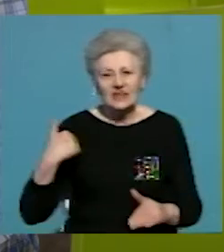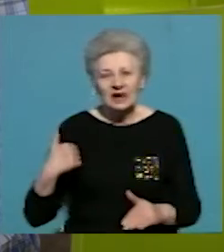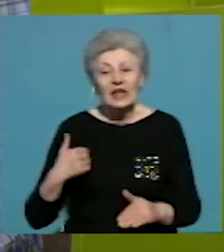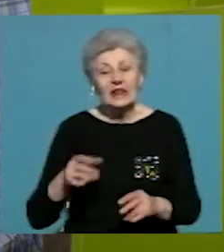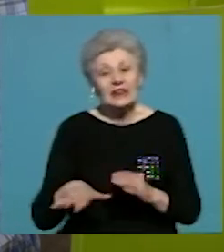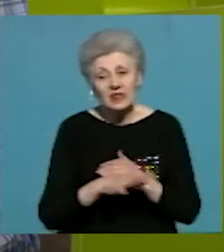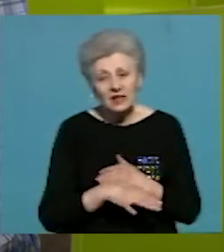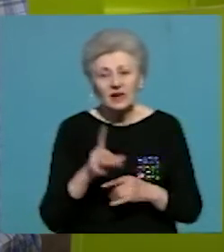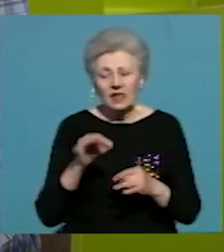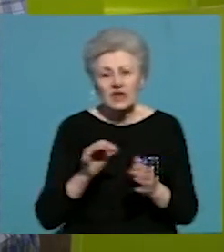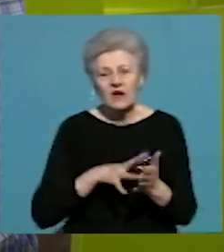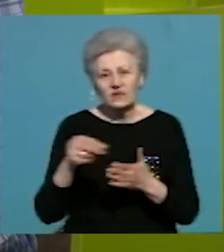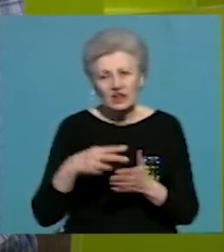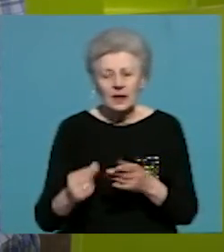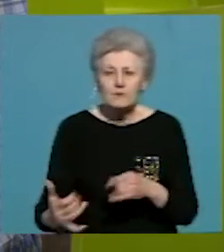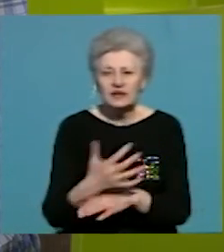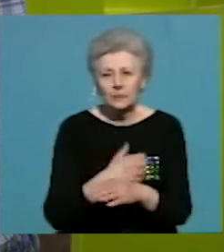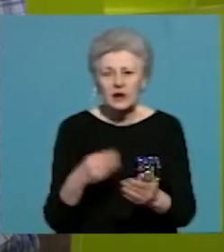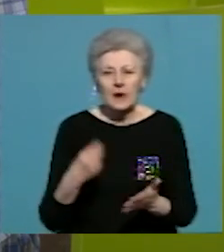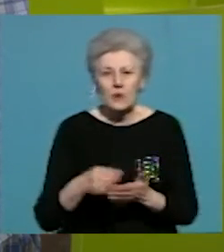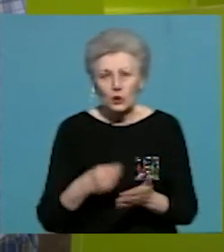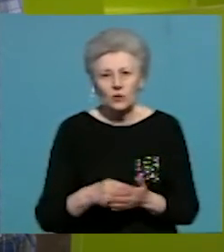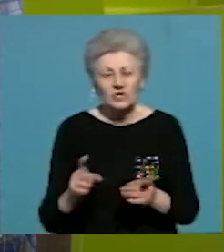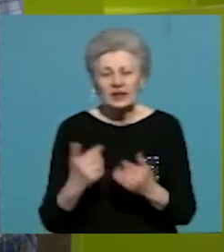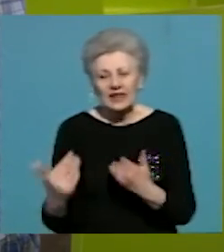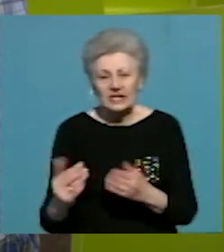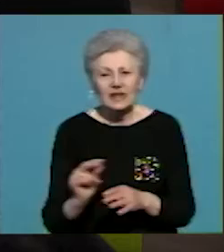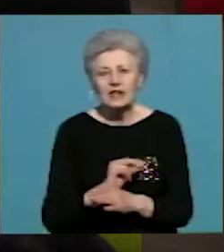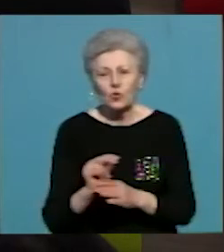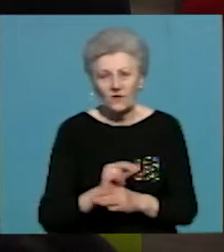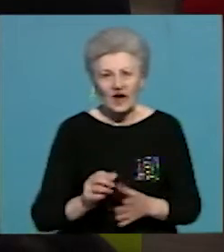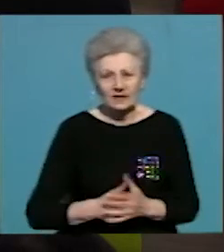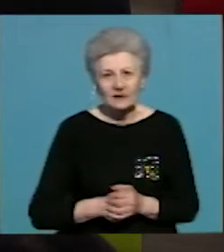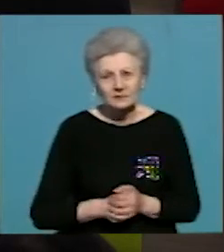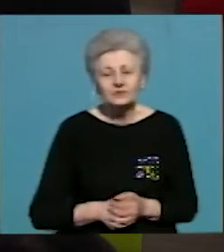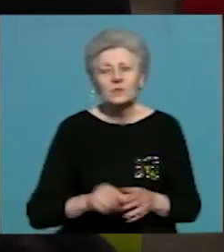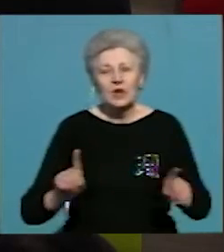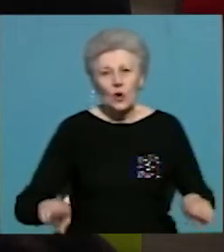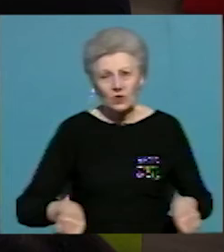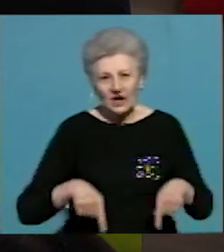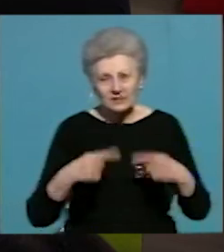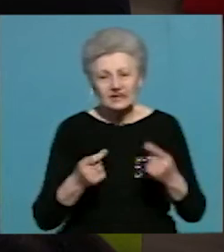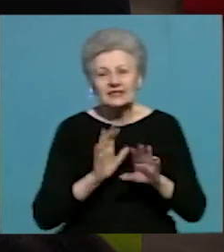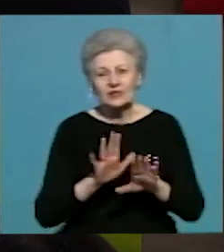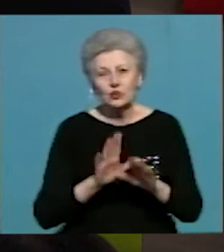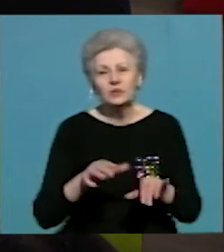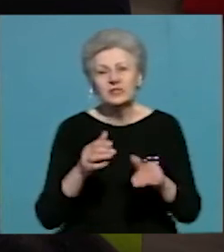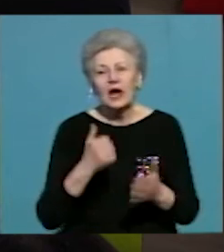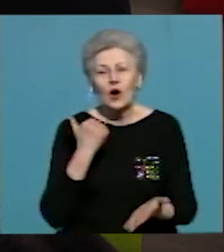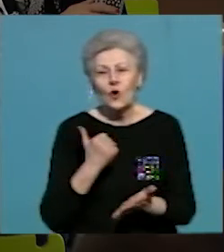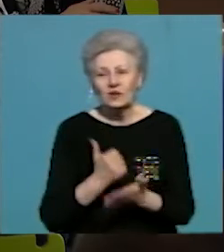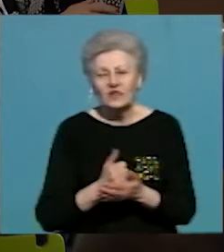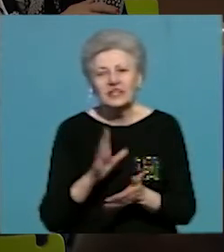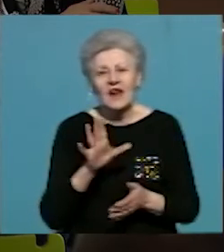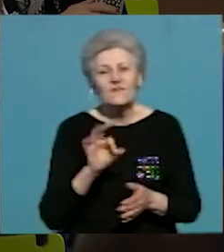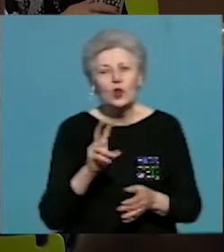календарем збираємо розчин і лікування. Одна з організаторок – заступниця голови волонтерського